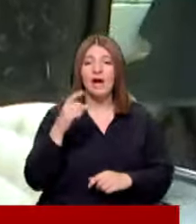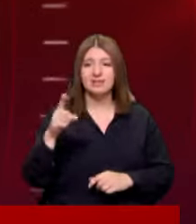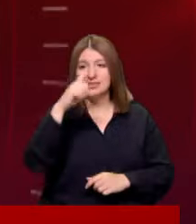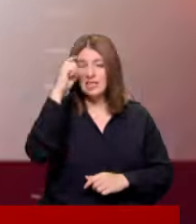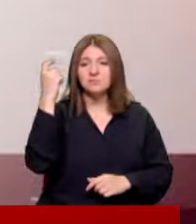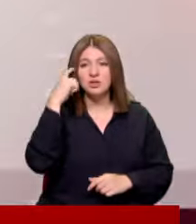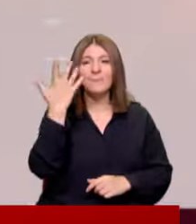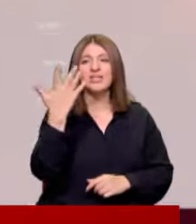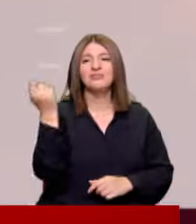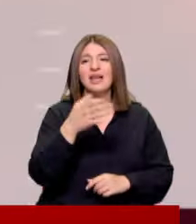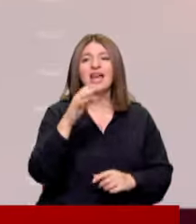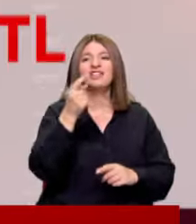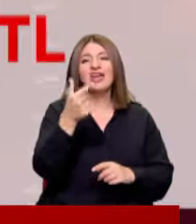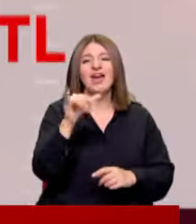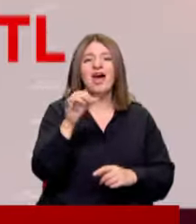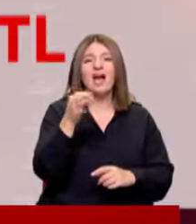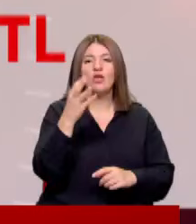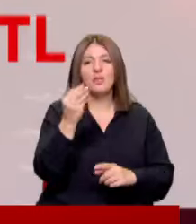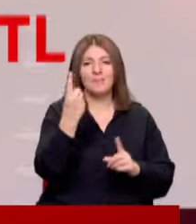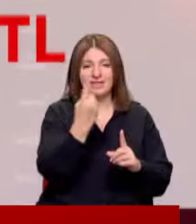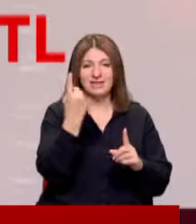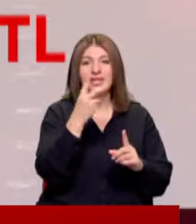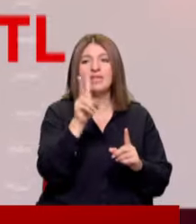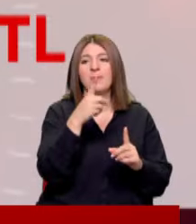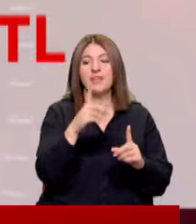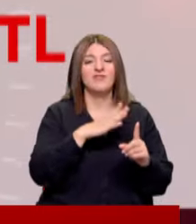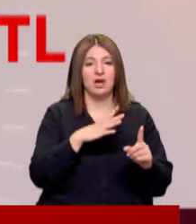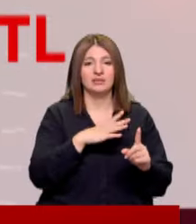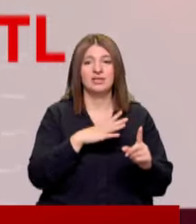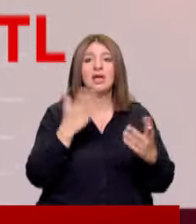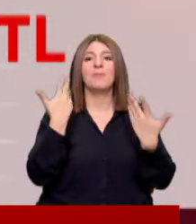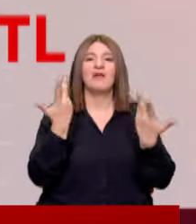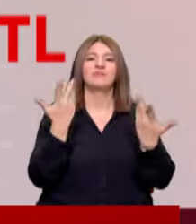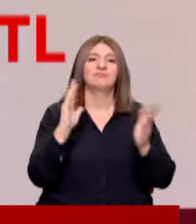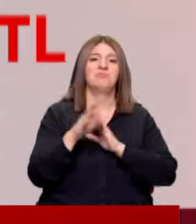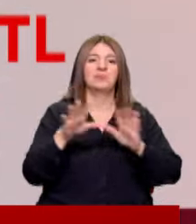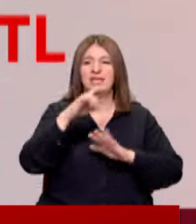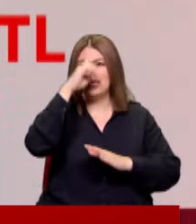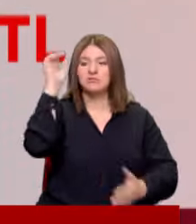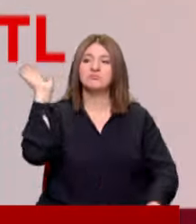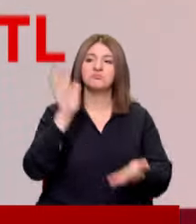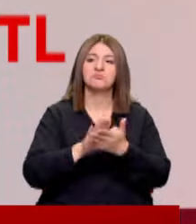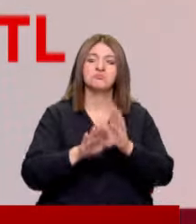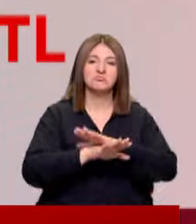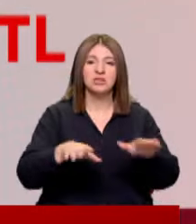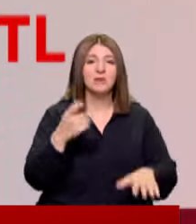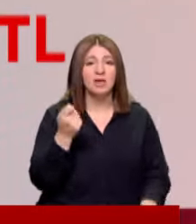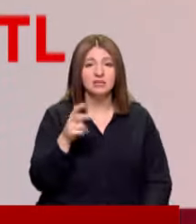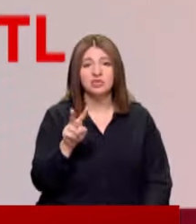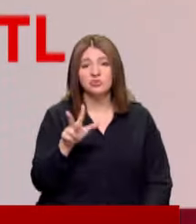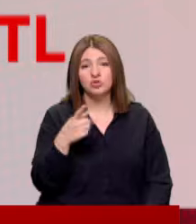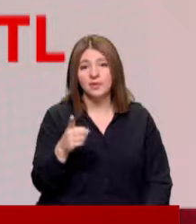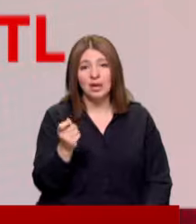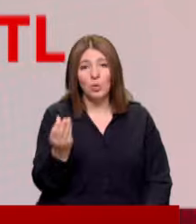Yaz başı 5 adet çeyrek altını olan birinin 20 bin lirası vardı Mevsim bitti Yaz sonuna geldiğinde Parası